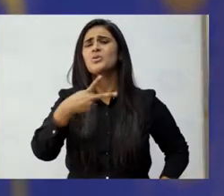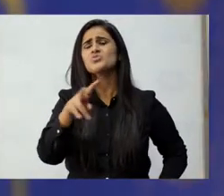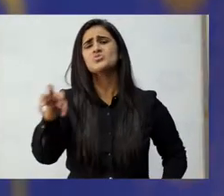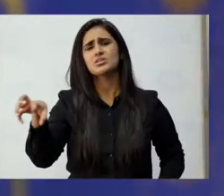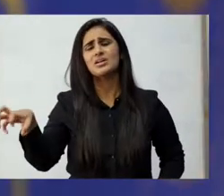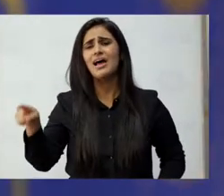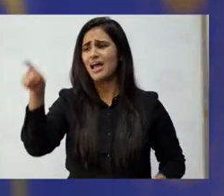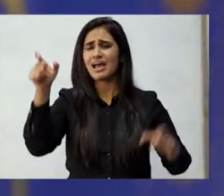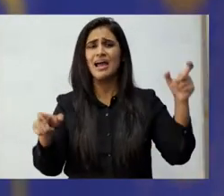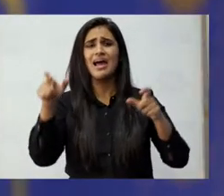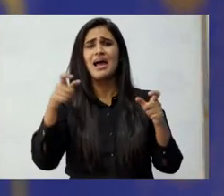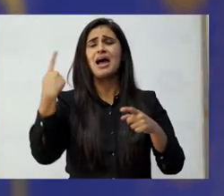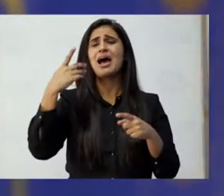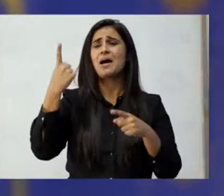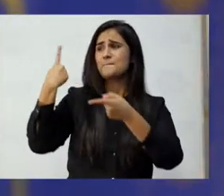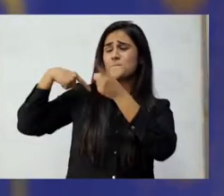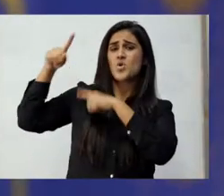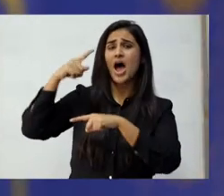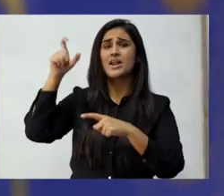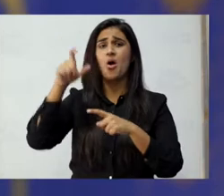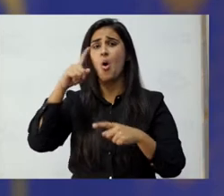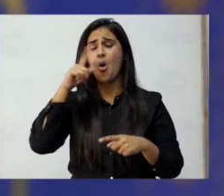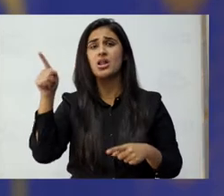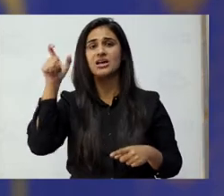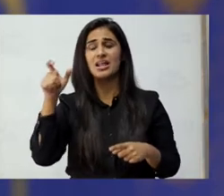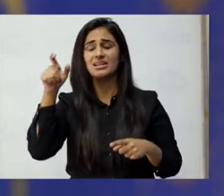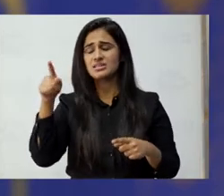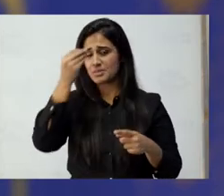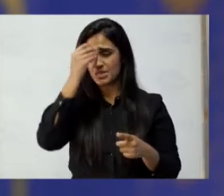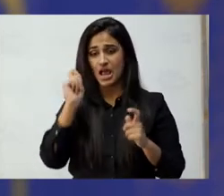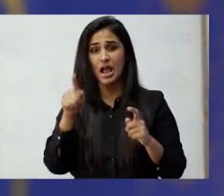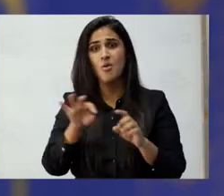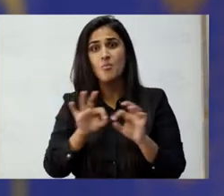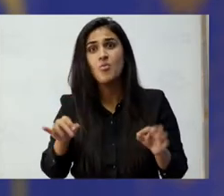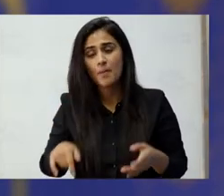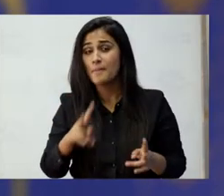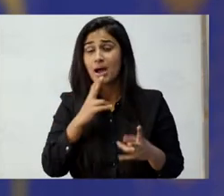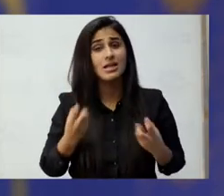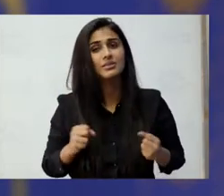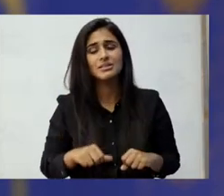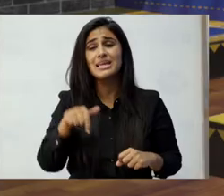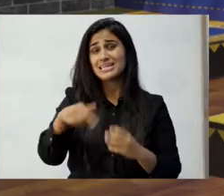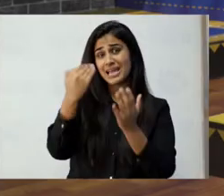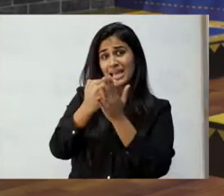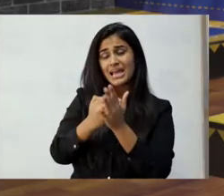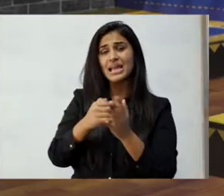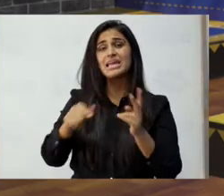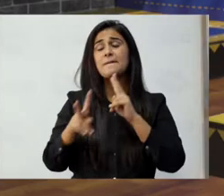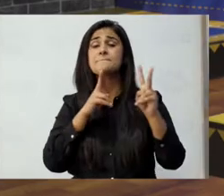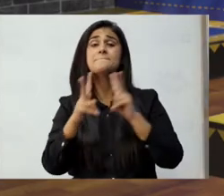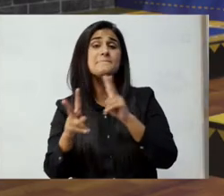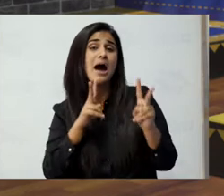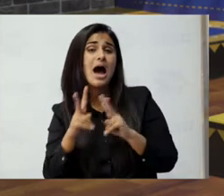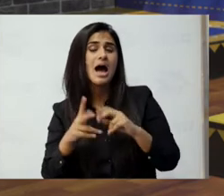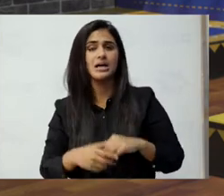میں بھی جو ان کا کردار رہا ہے تاریخ میں جو رول انہوں نے پلے کیا ہے اس کے بارے میں بات ہو رہی ہے یہ ڈسکشن